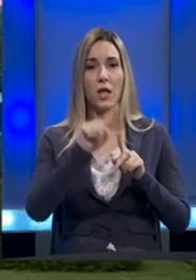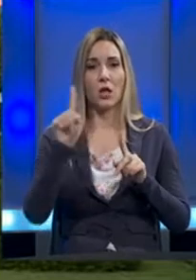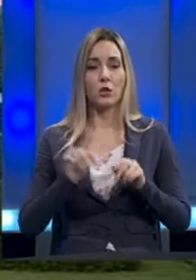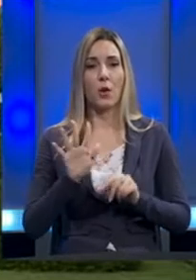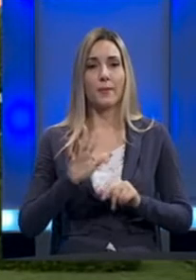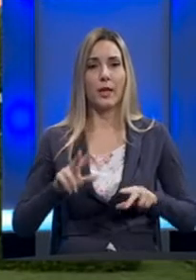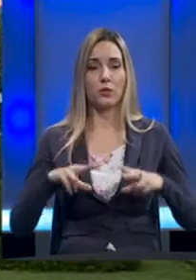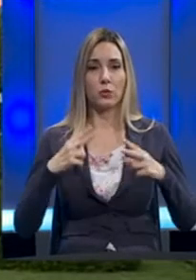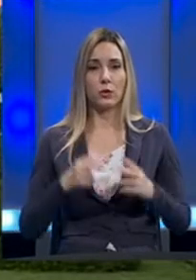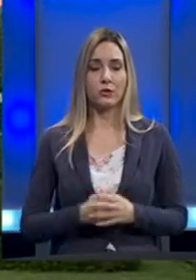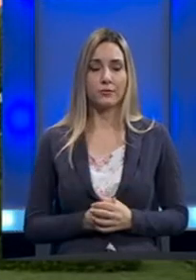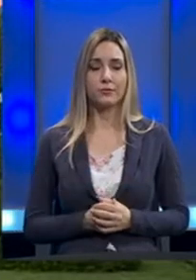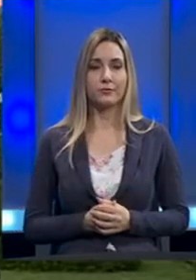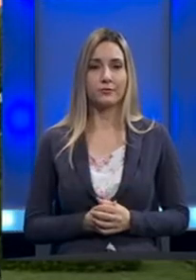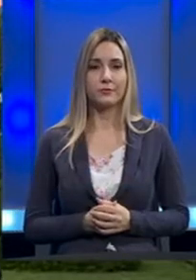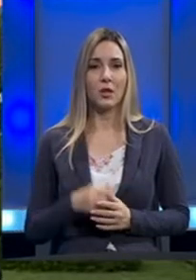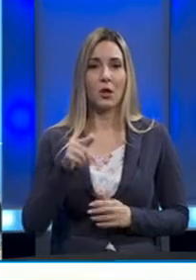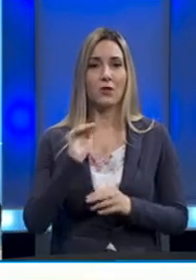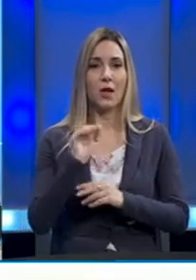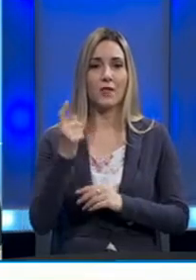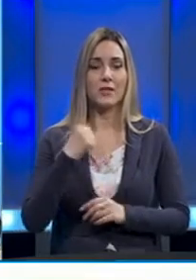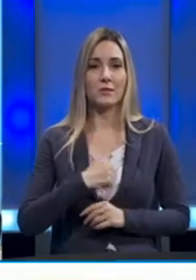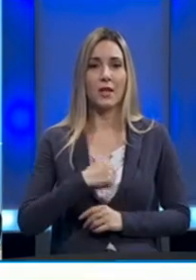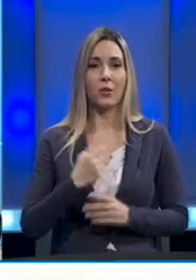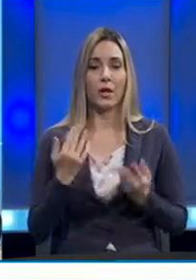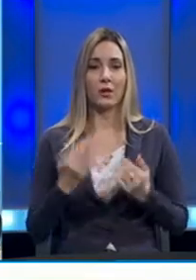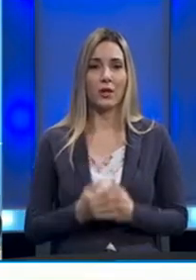5.00 ujutro. Za ovo javljanje iz Banja Luke je toliko. Studija.